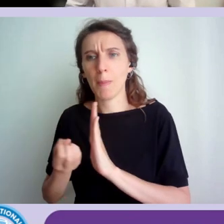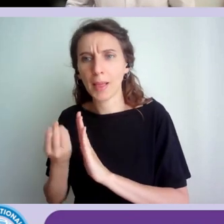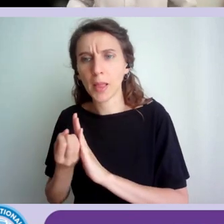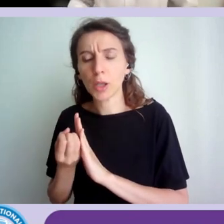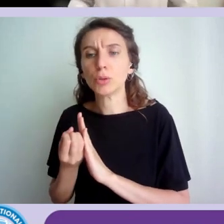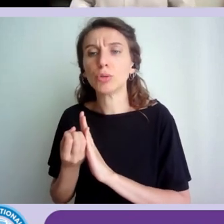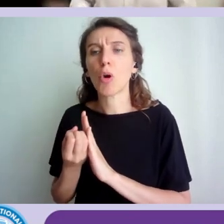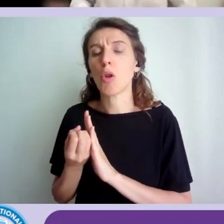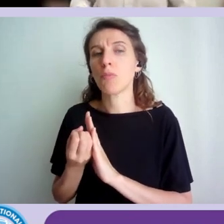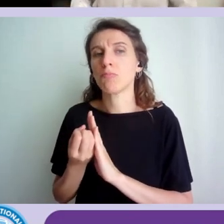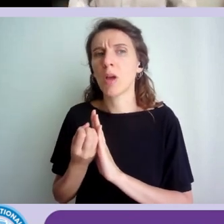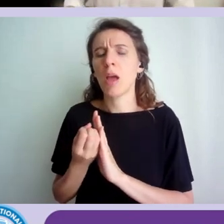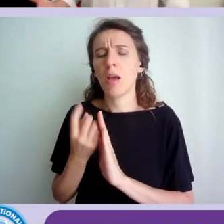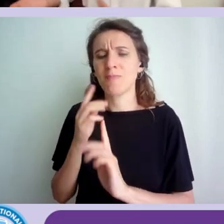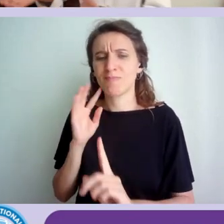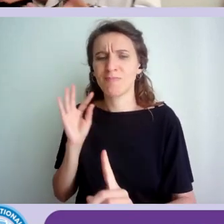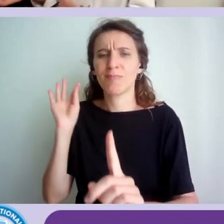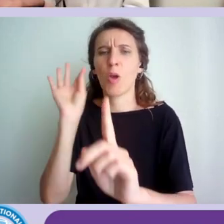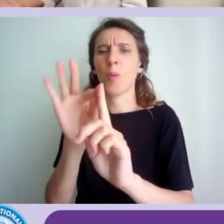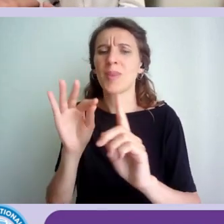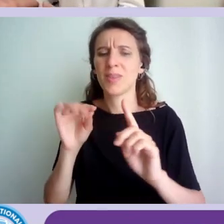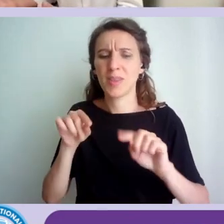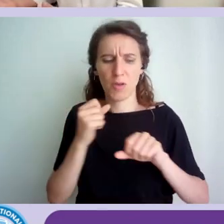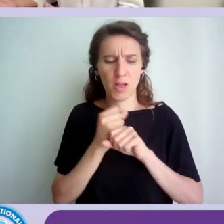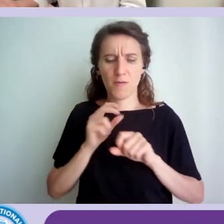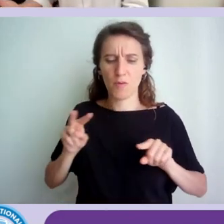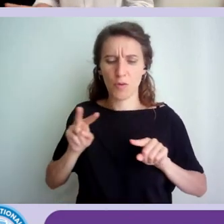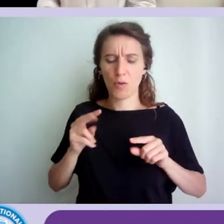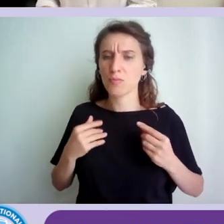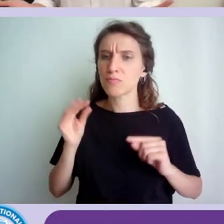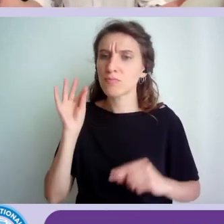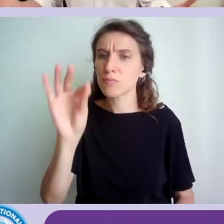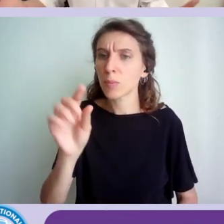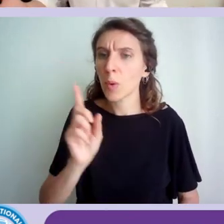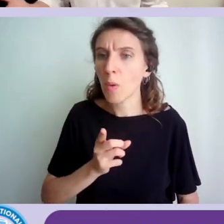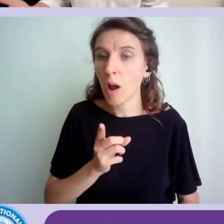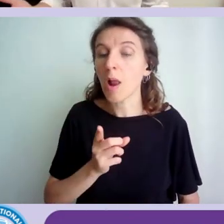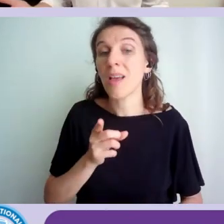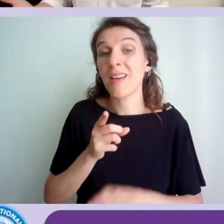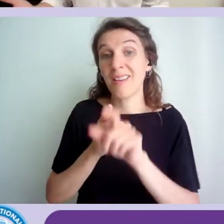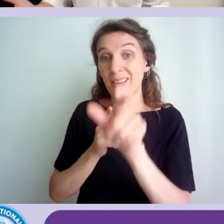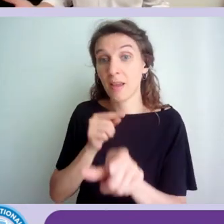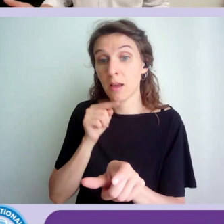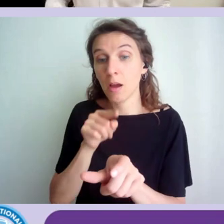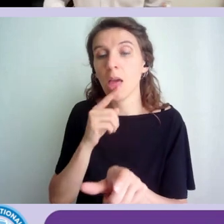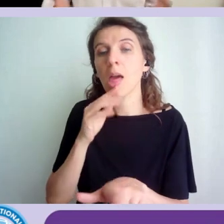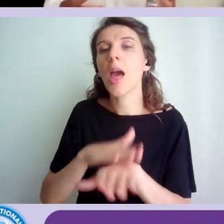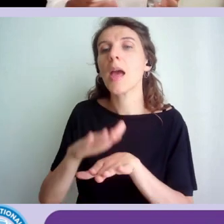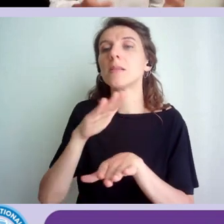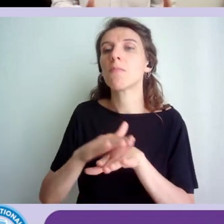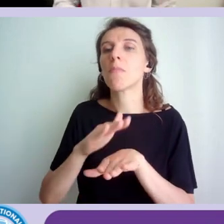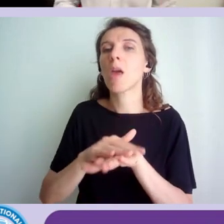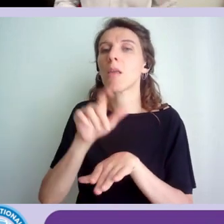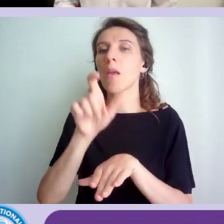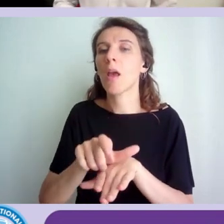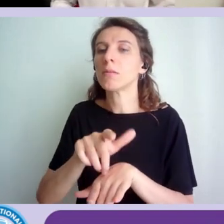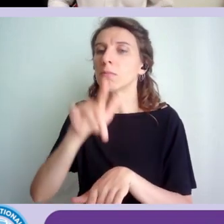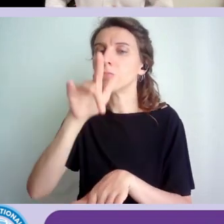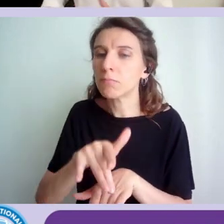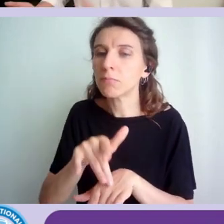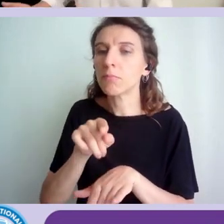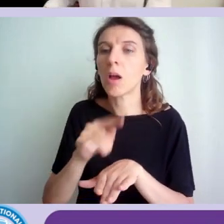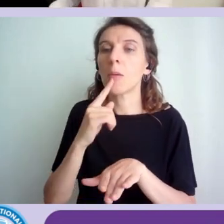facciamo perché cosa? Perché qualcuno possa avere un'esperienza di qualche tipo con l'oggetto che abbiamo